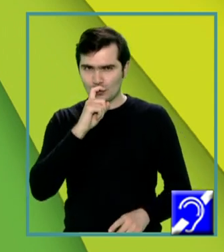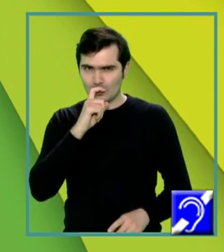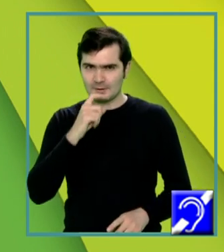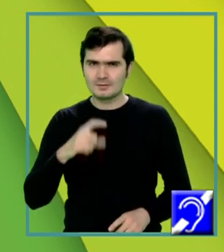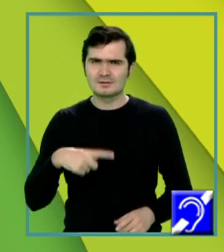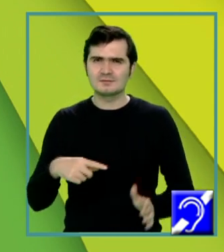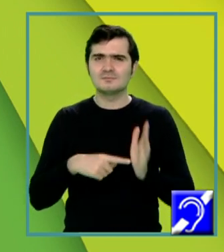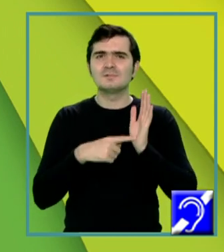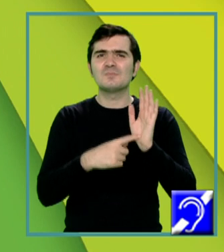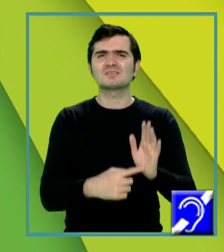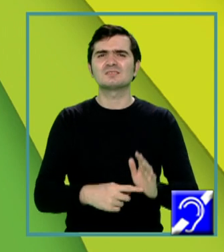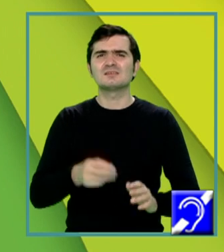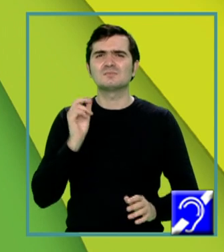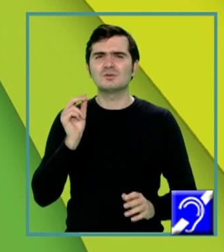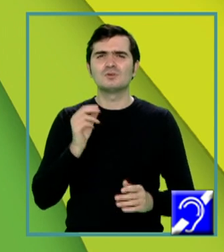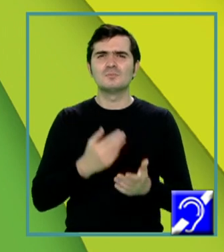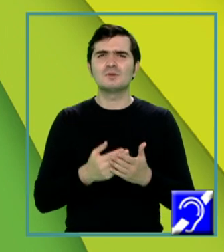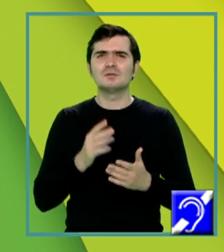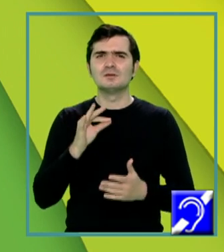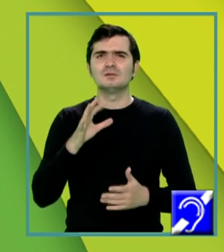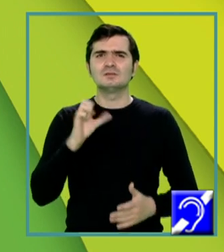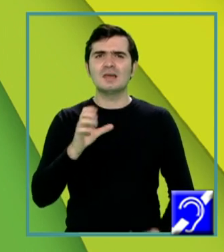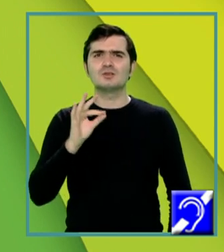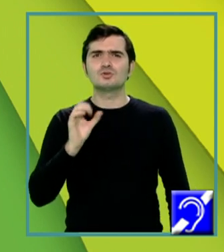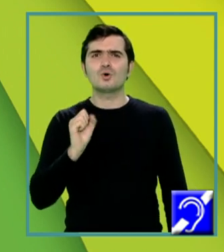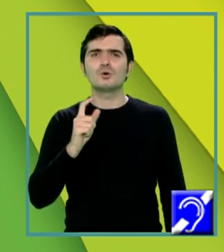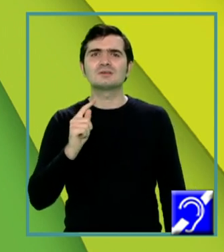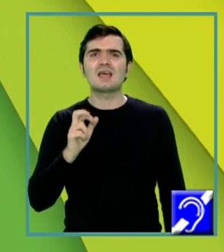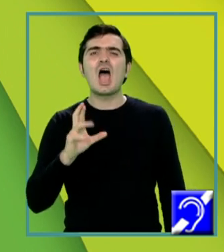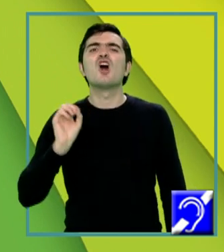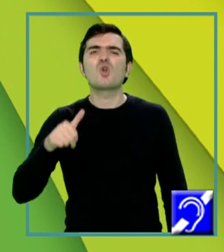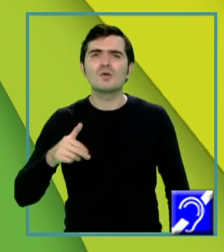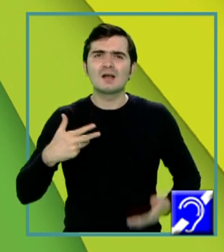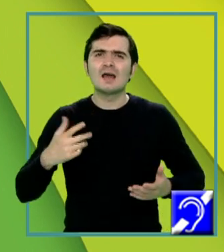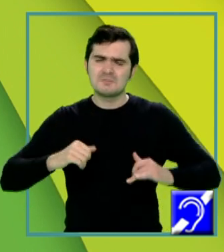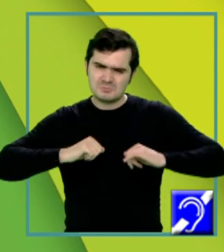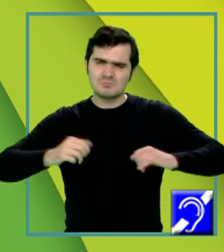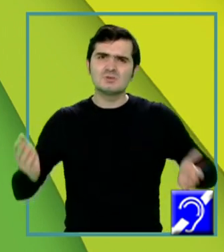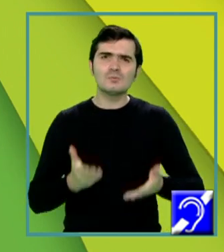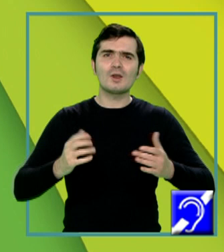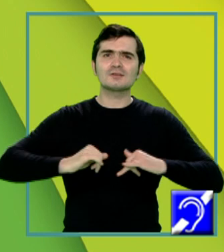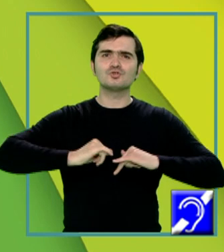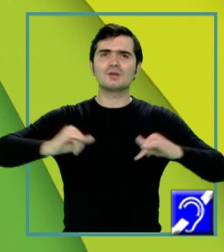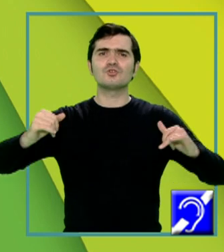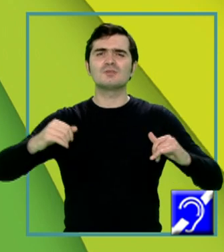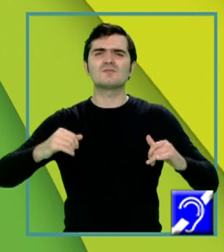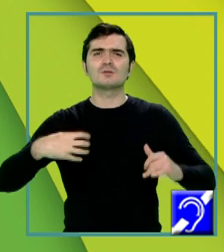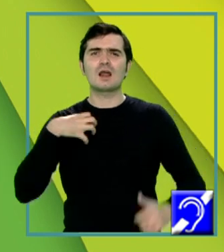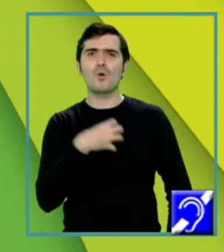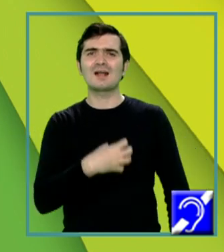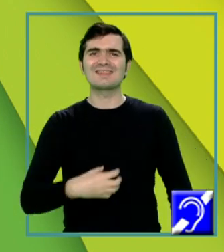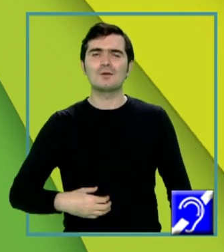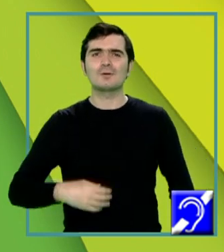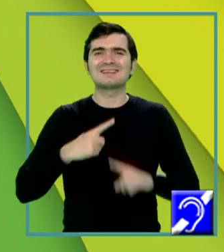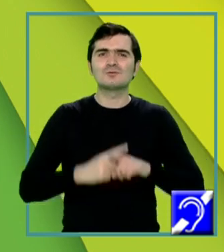reprezentați în mod deosebit de testosteron. Testosteronul stimulează creșterea și dezvoltarea organelor reproducătoare masculine,